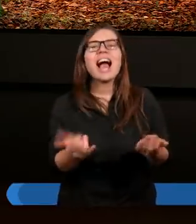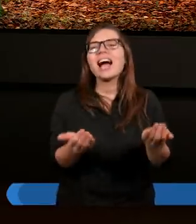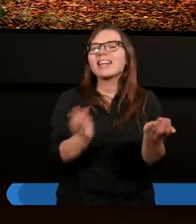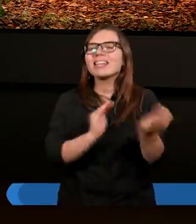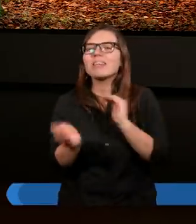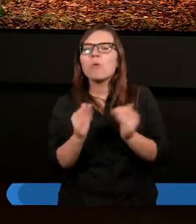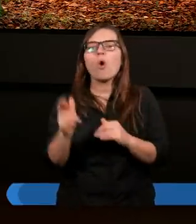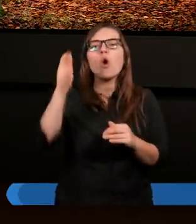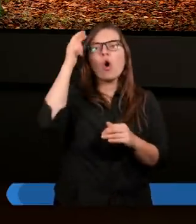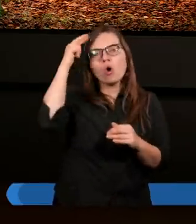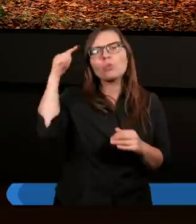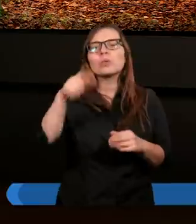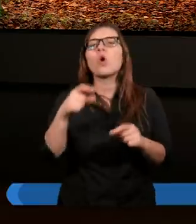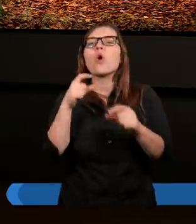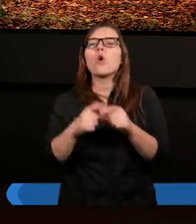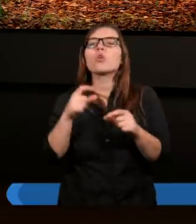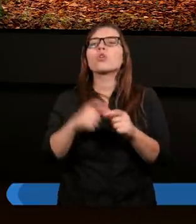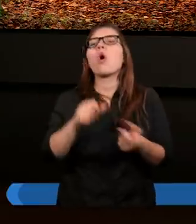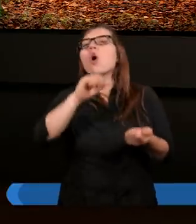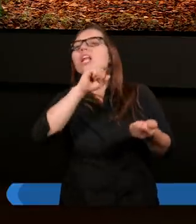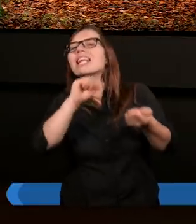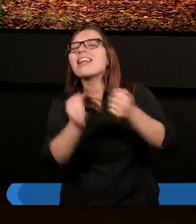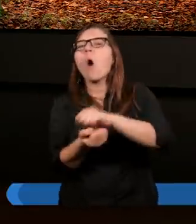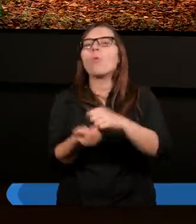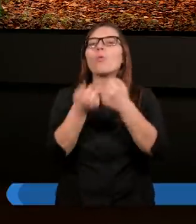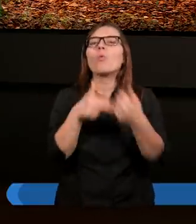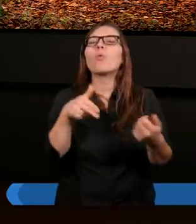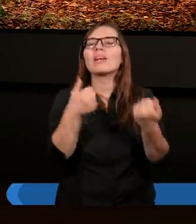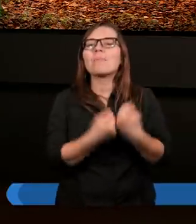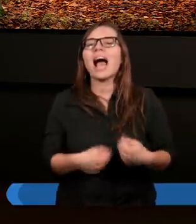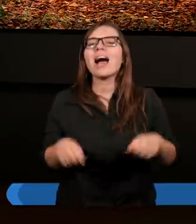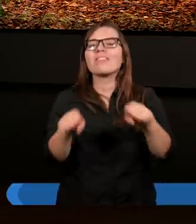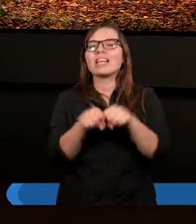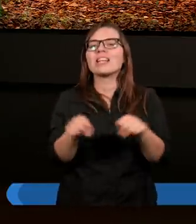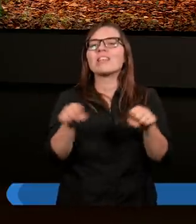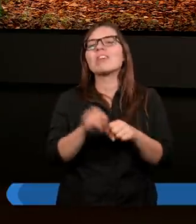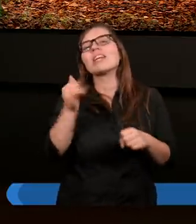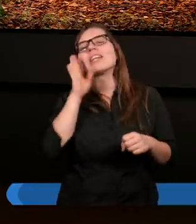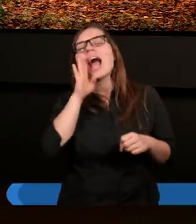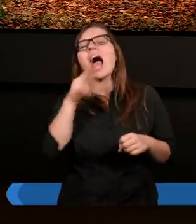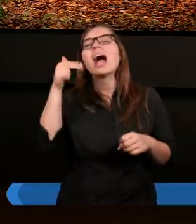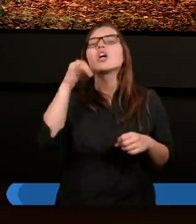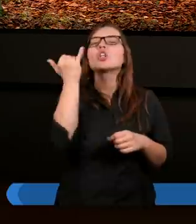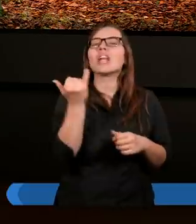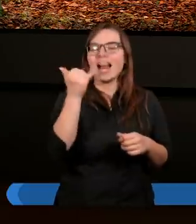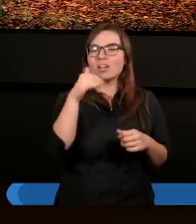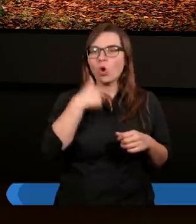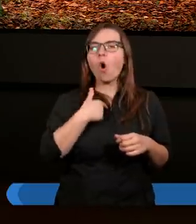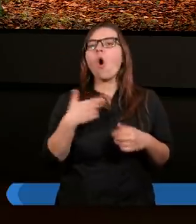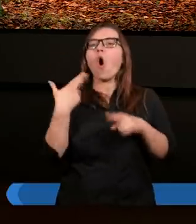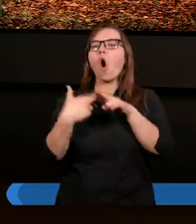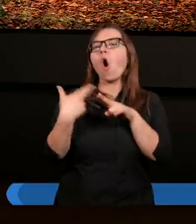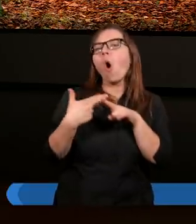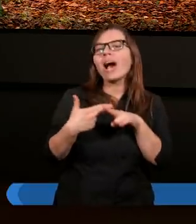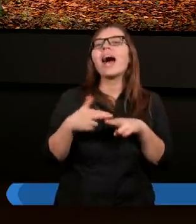rozumiemy to słowo są usprawiedliwieni? Czy to tak jak rodzice dziecku piszą usprawiedliwienie